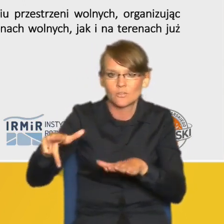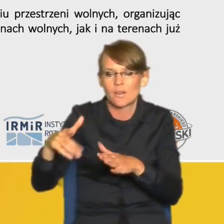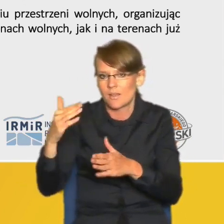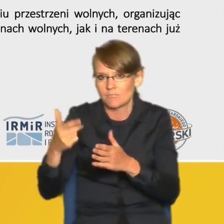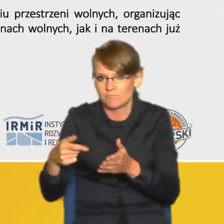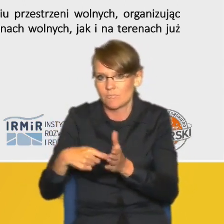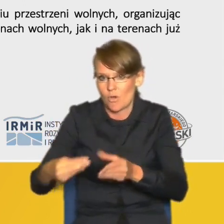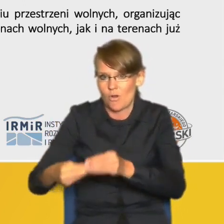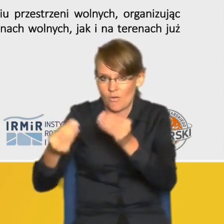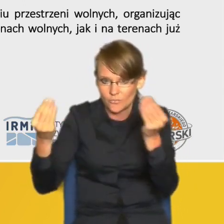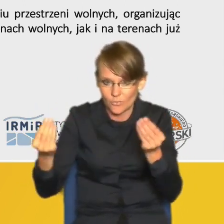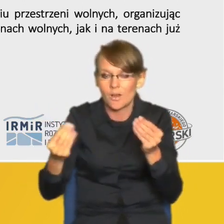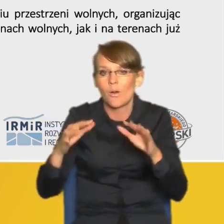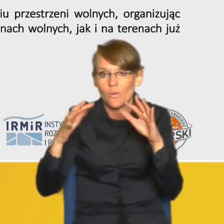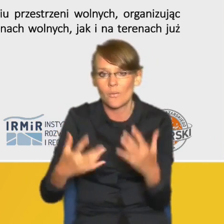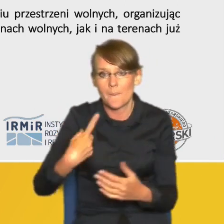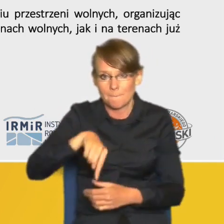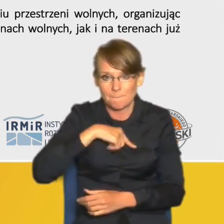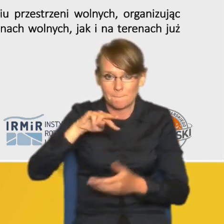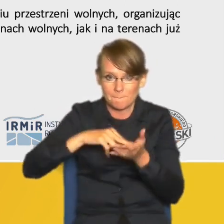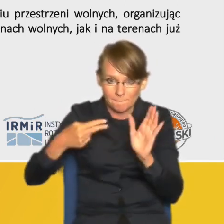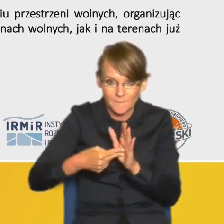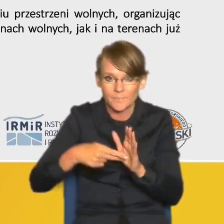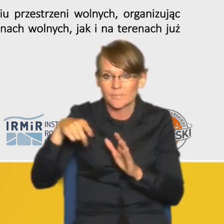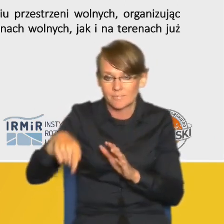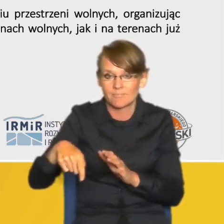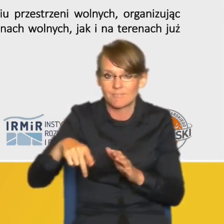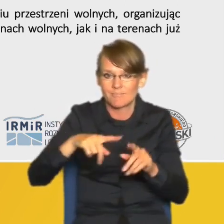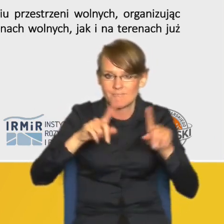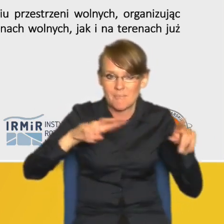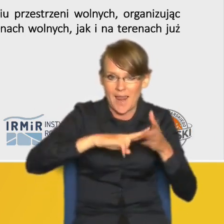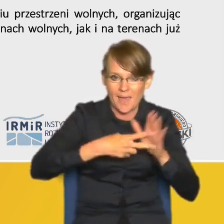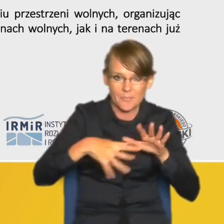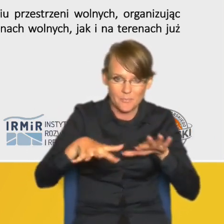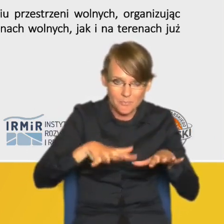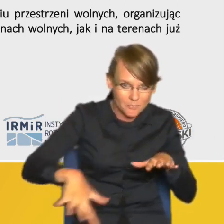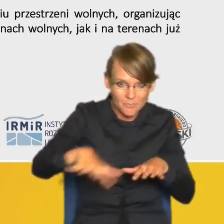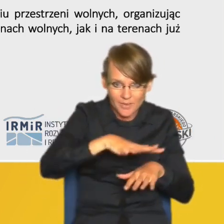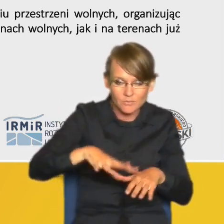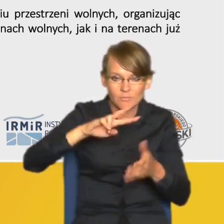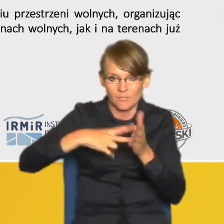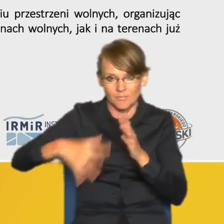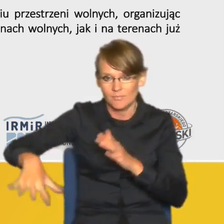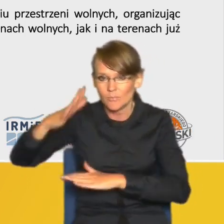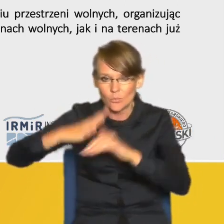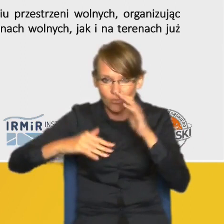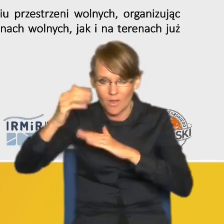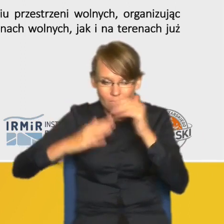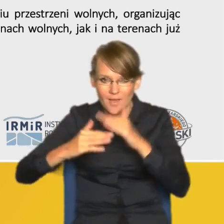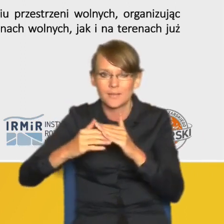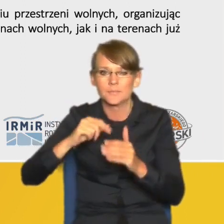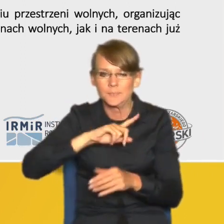kiedy planujemy na gruncie planu miejscowego zabudowę określonego określonej przestrzeni kiedy